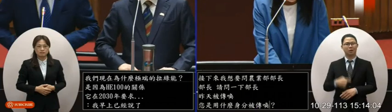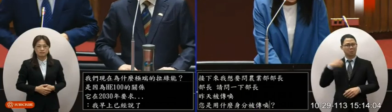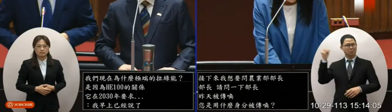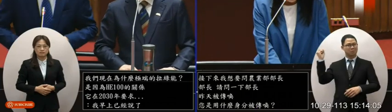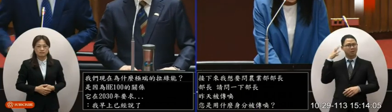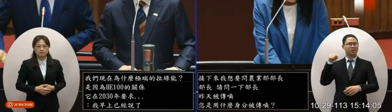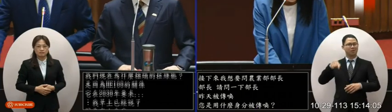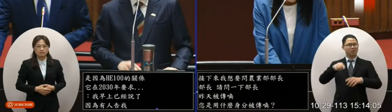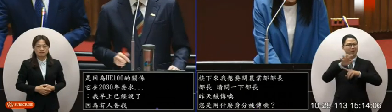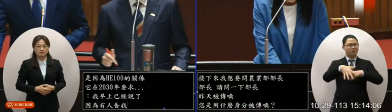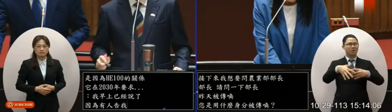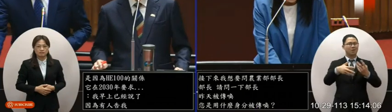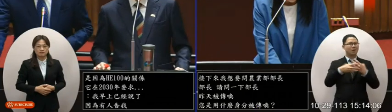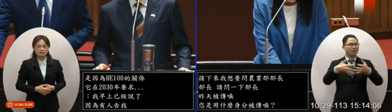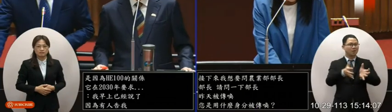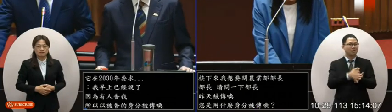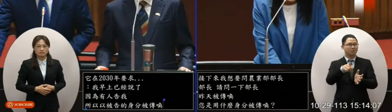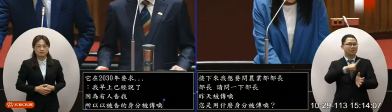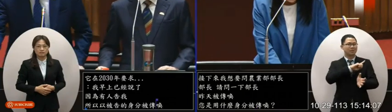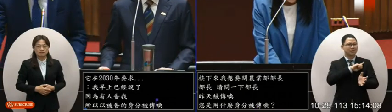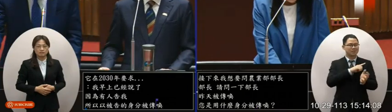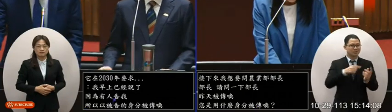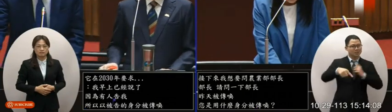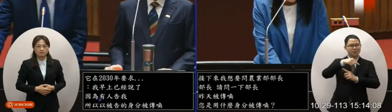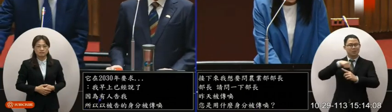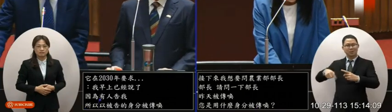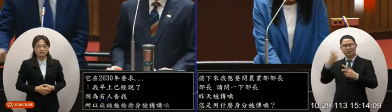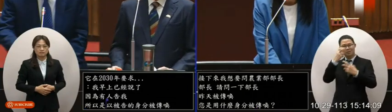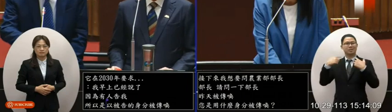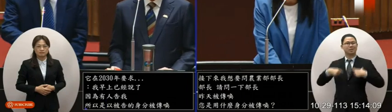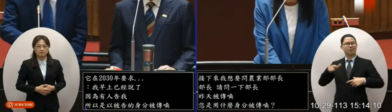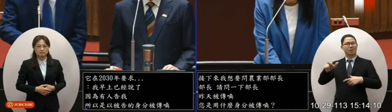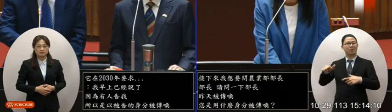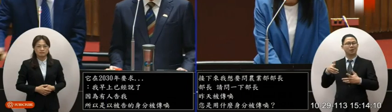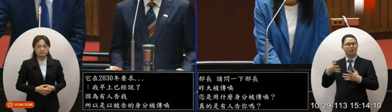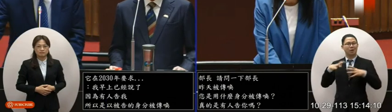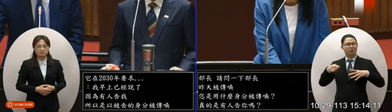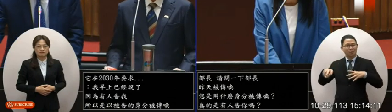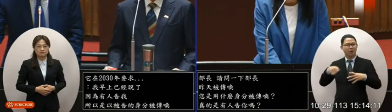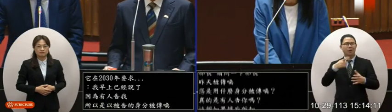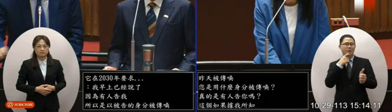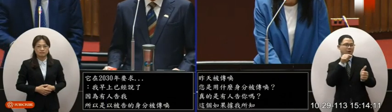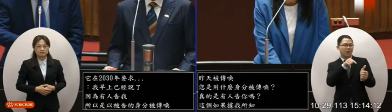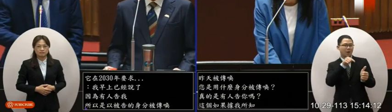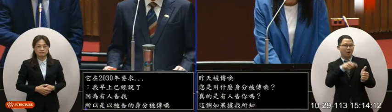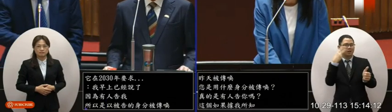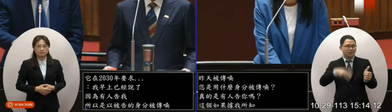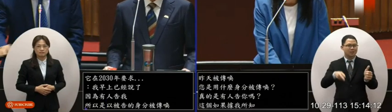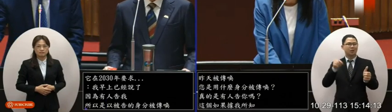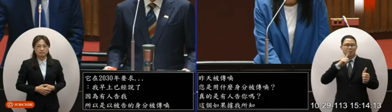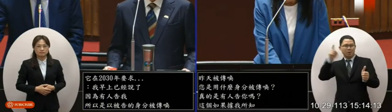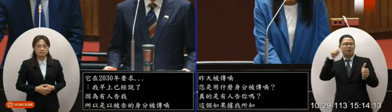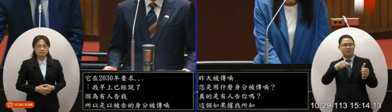所知這個是農業部自己移交檢調檢察官經過調查認為有嫌疑才會列為被告這跟一般的